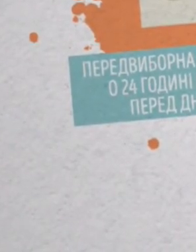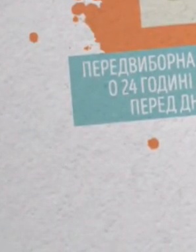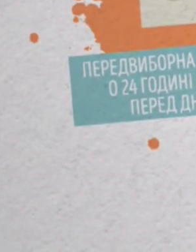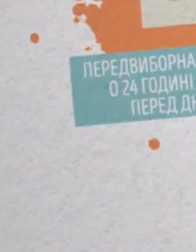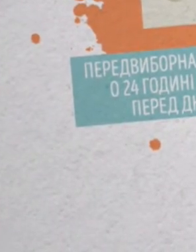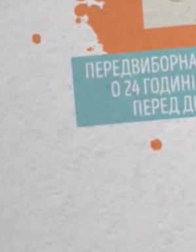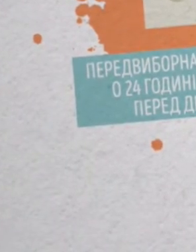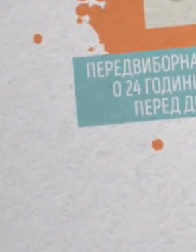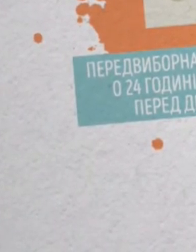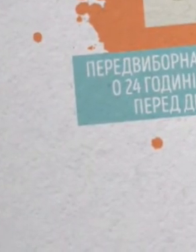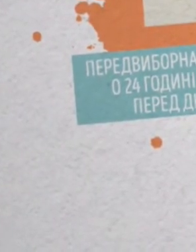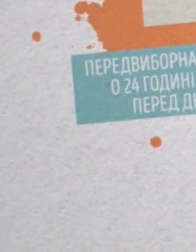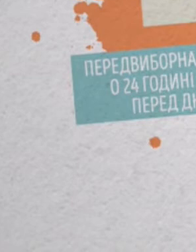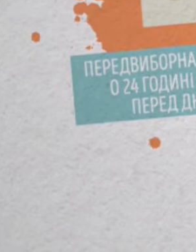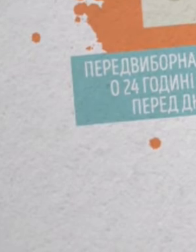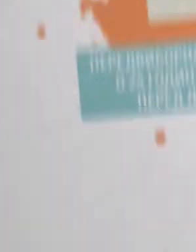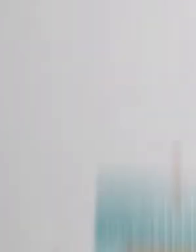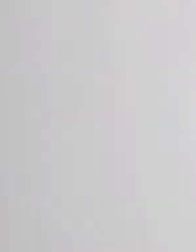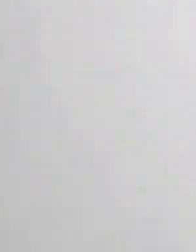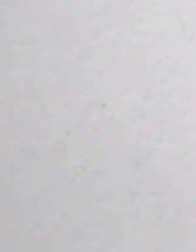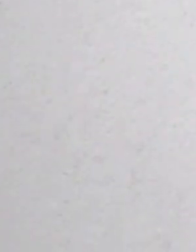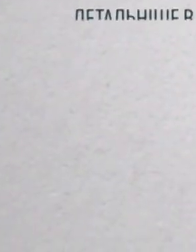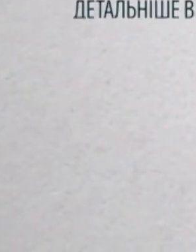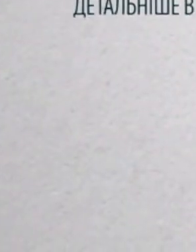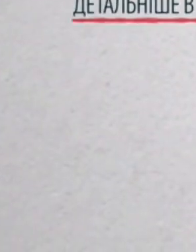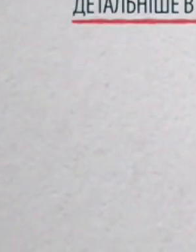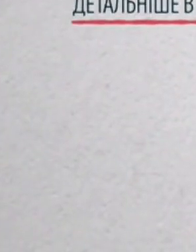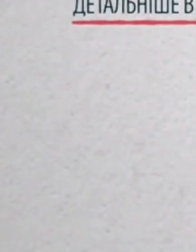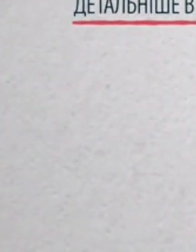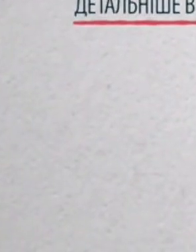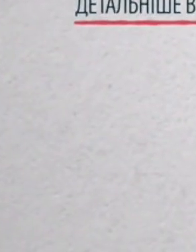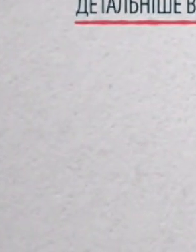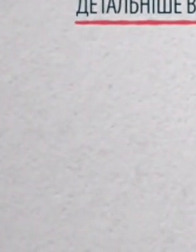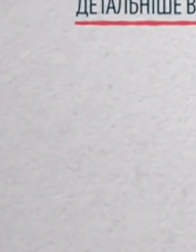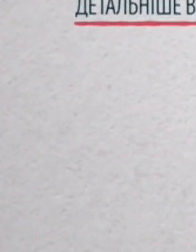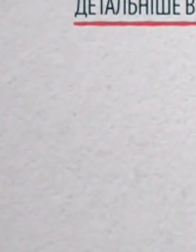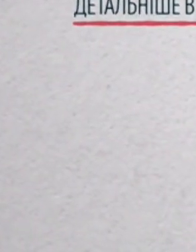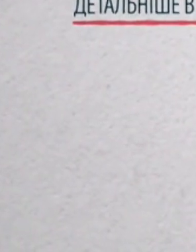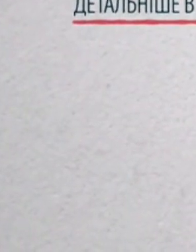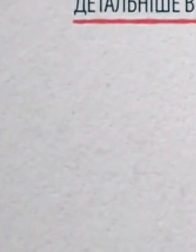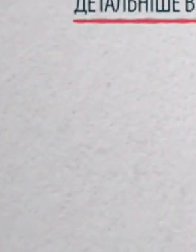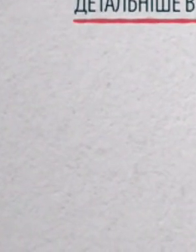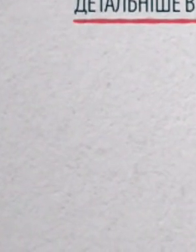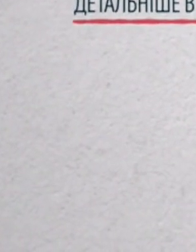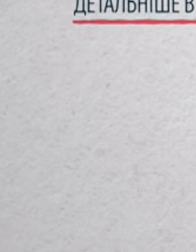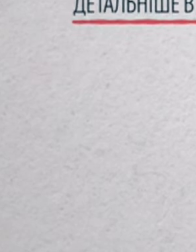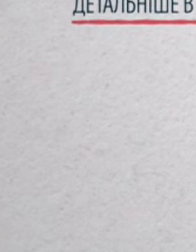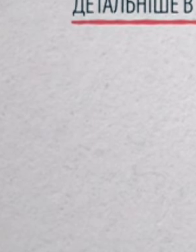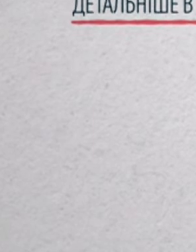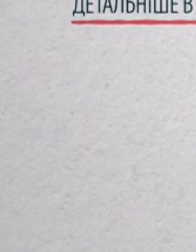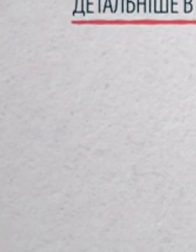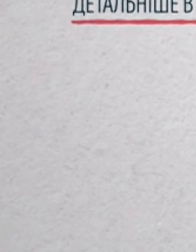передвиборча агітація заборонена Детальніше в законі України про вибори народних депутатів